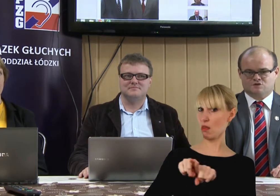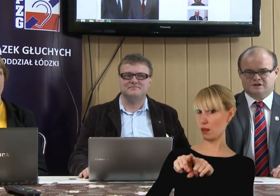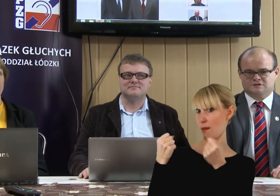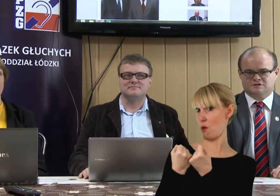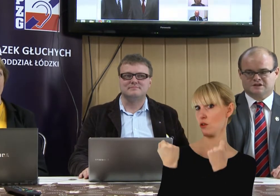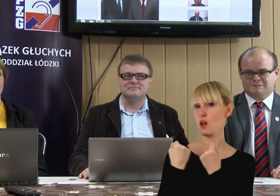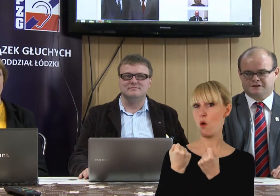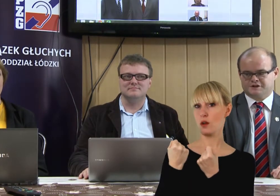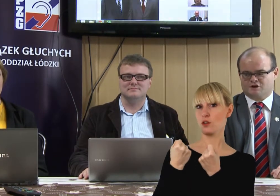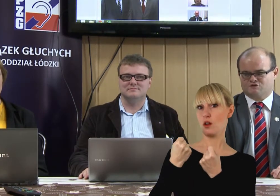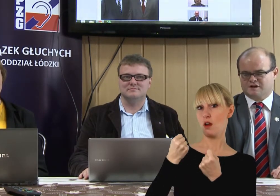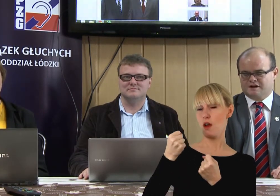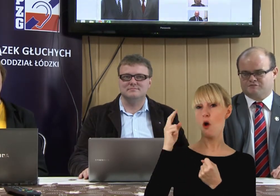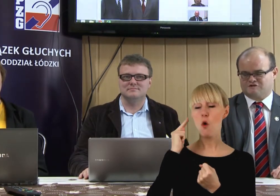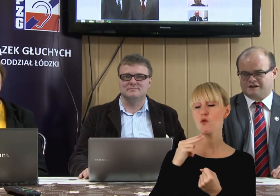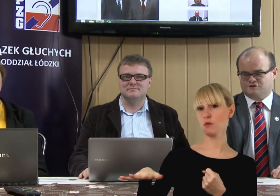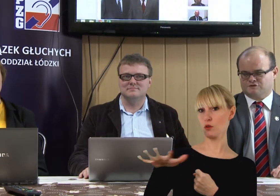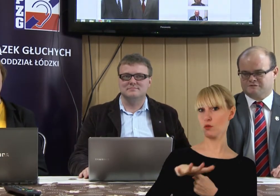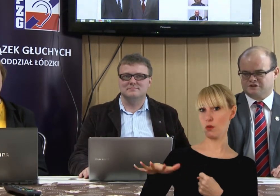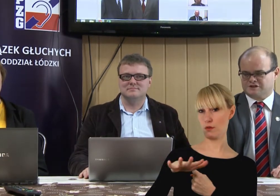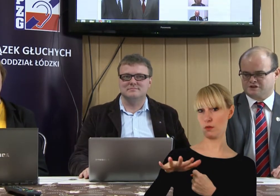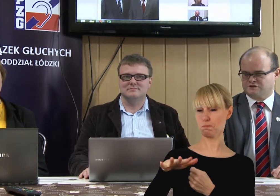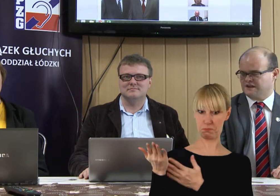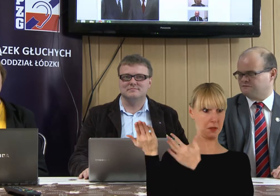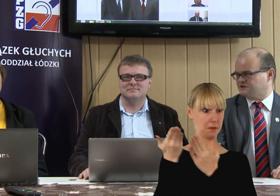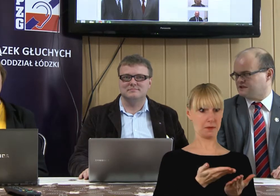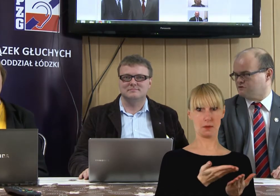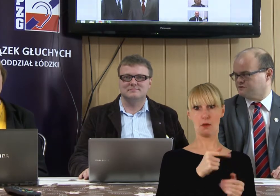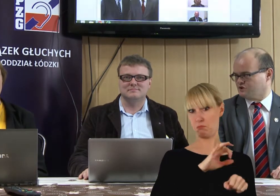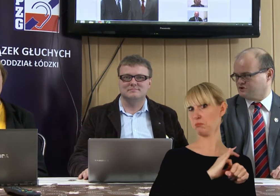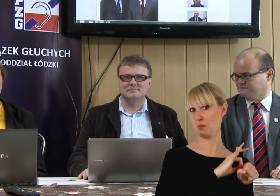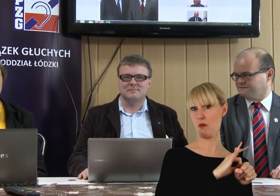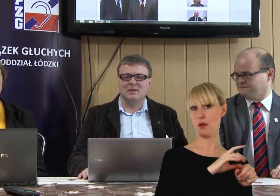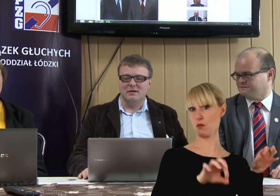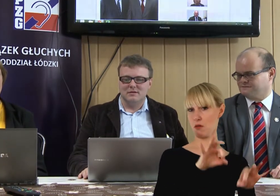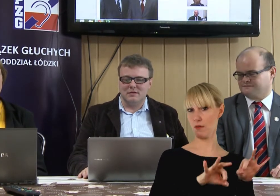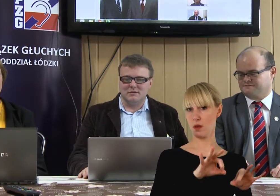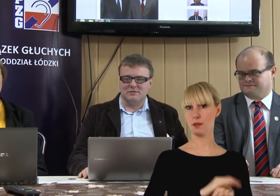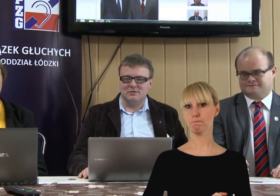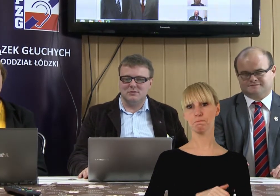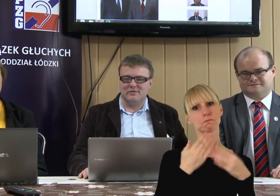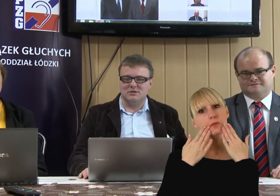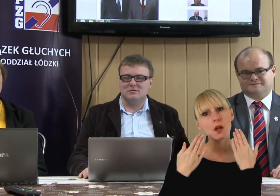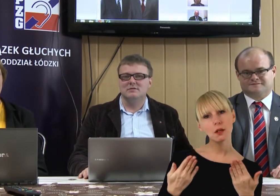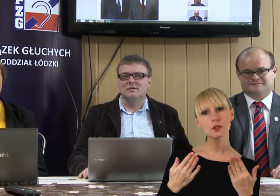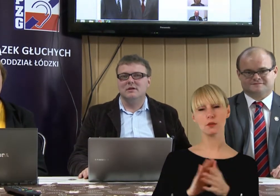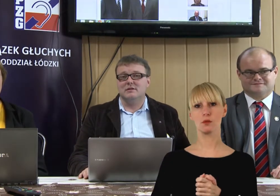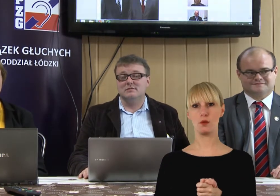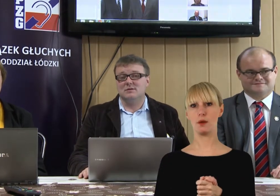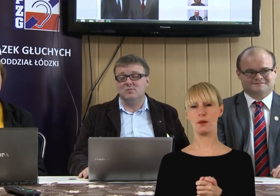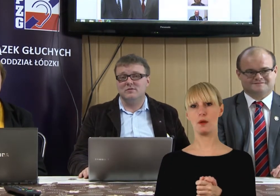Wojewiska Głuchych, który będzie ją prowadził. Myślę, że oddam Ci teraz głos Piotrze. Dziękuję bardzo.